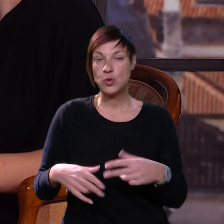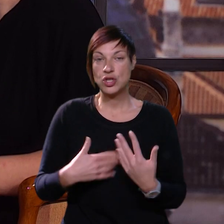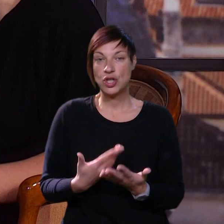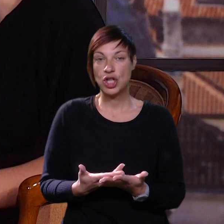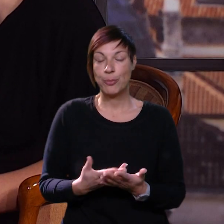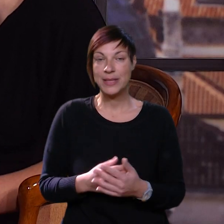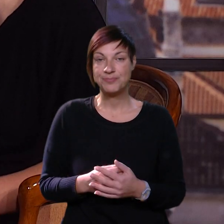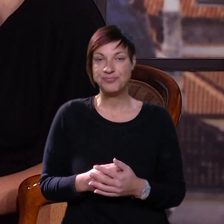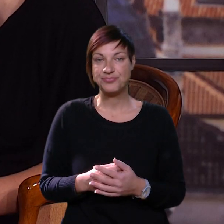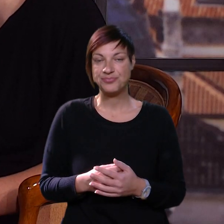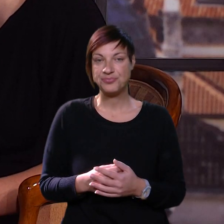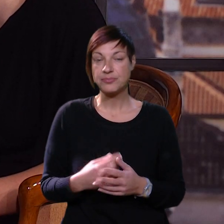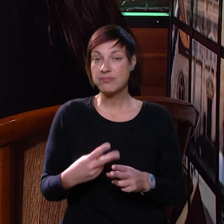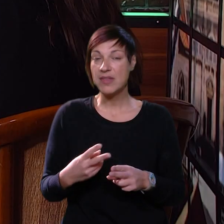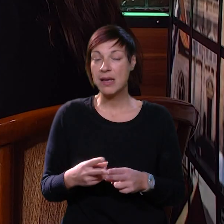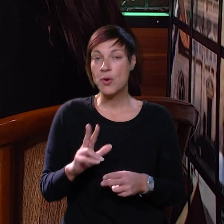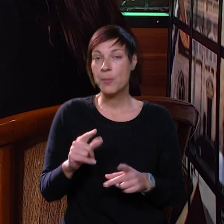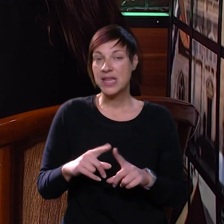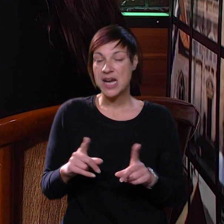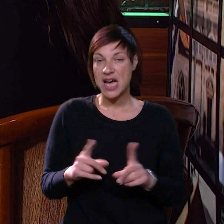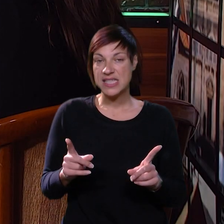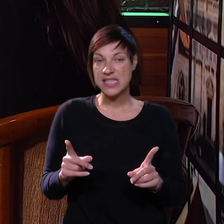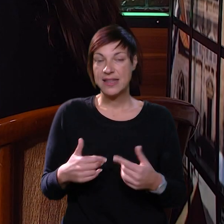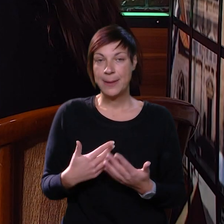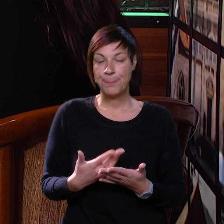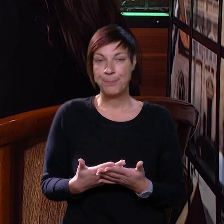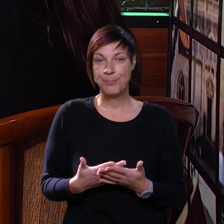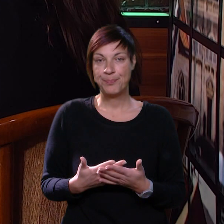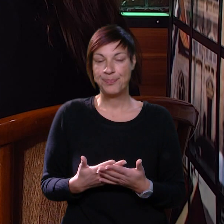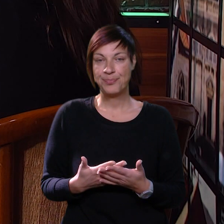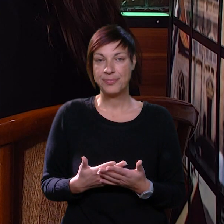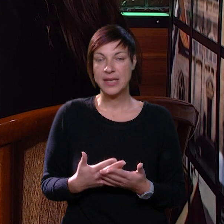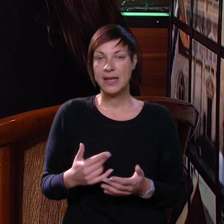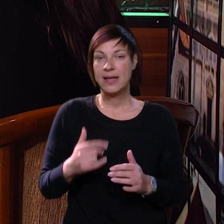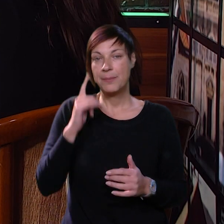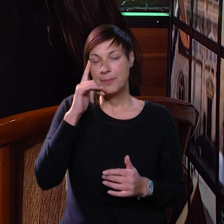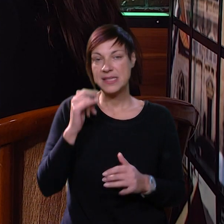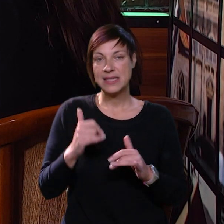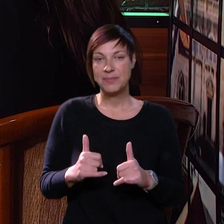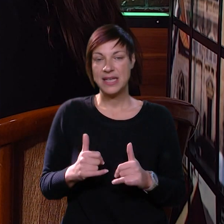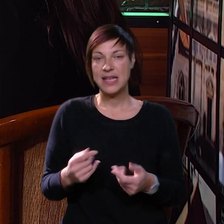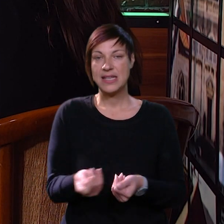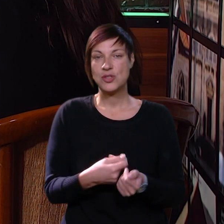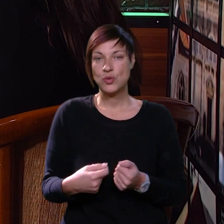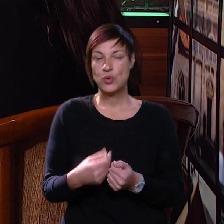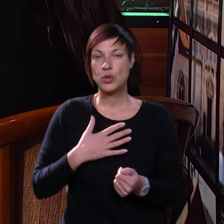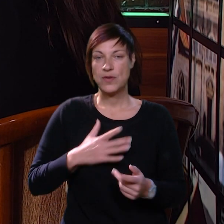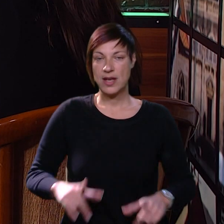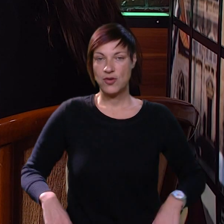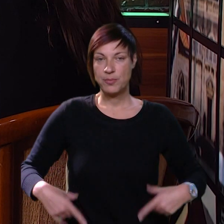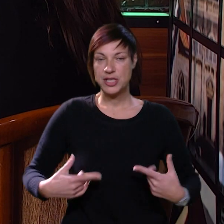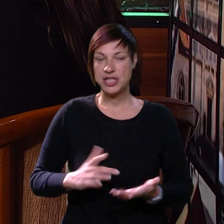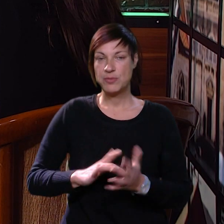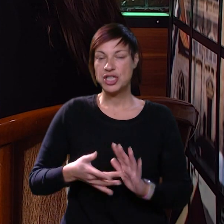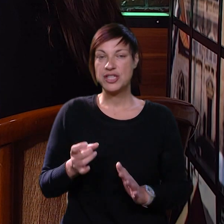uzrok tome? Pa, uzroci mogu biti razni. Mislim da je danas u ovakvom društvu kako